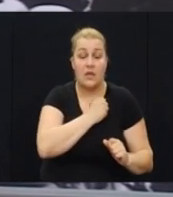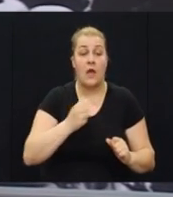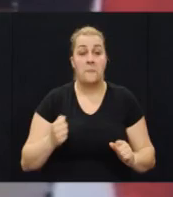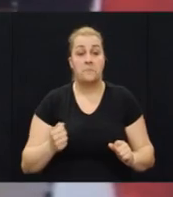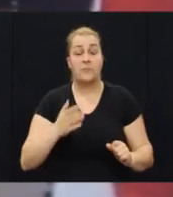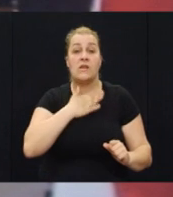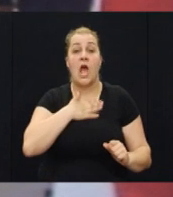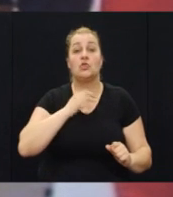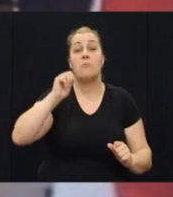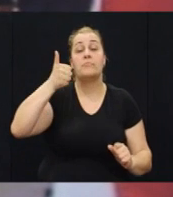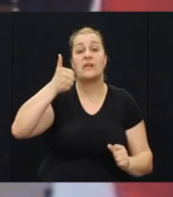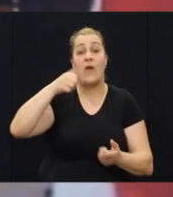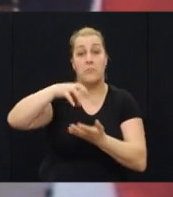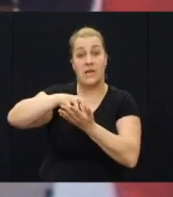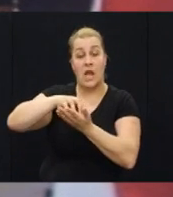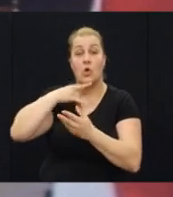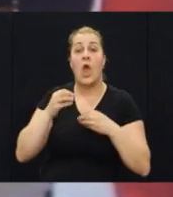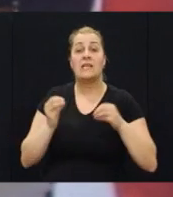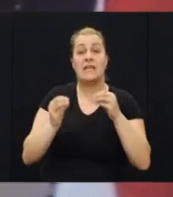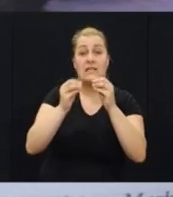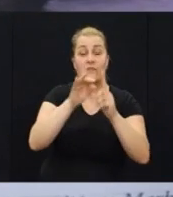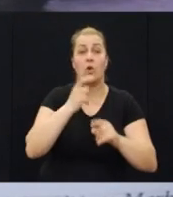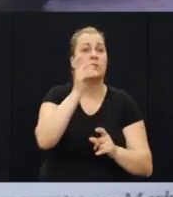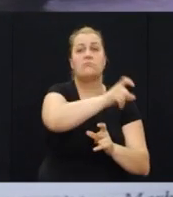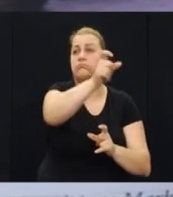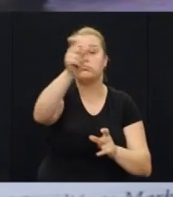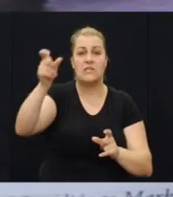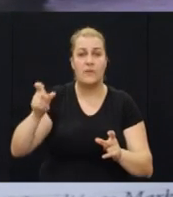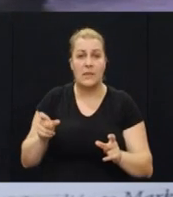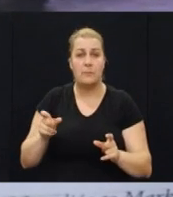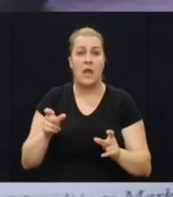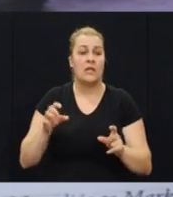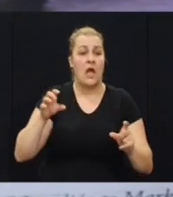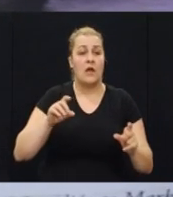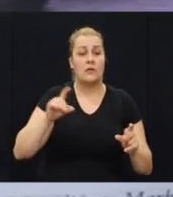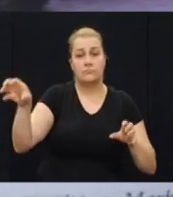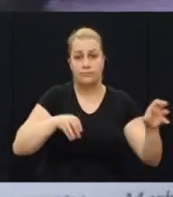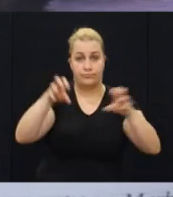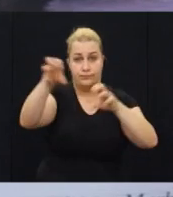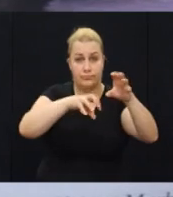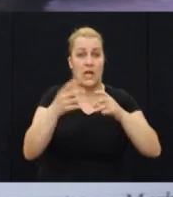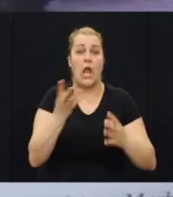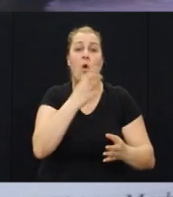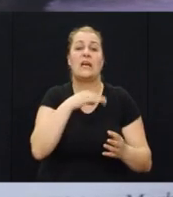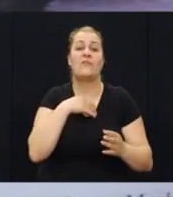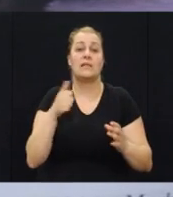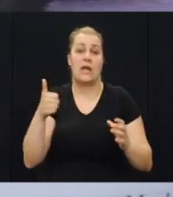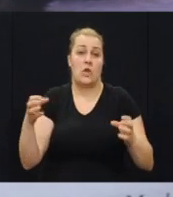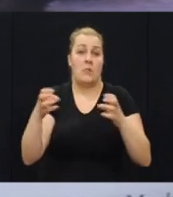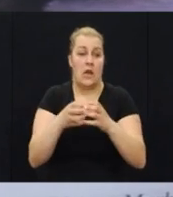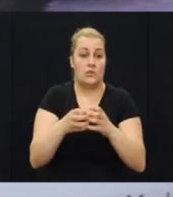naša prva brigada koja je sastavljena od svih pripadnika iz svih mogućih ministra. Hrvatska u malome